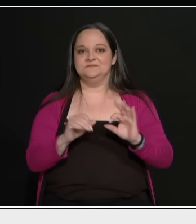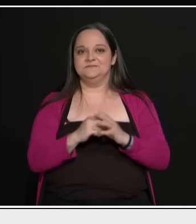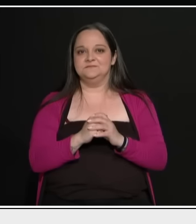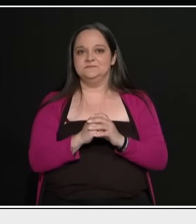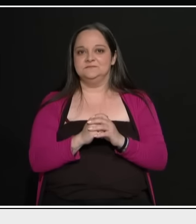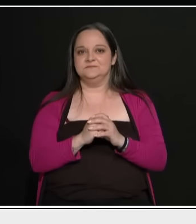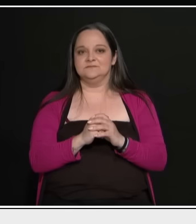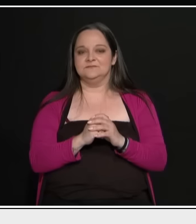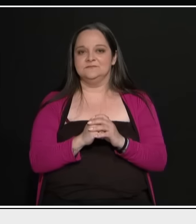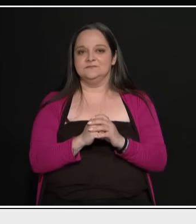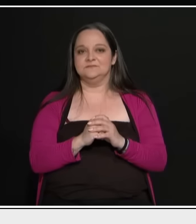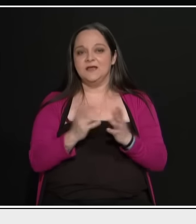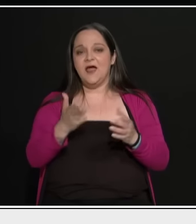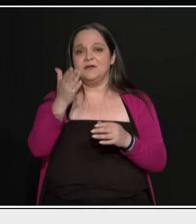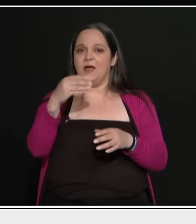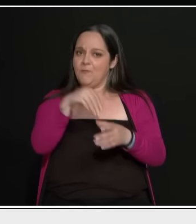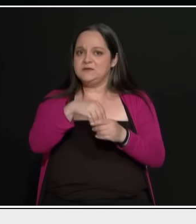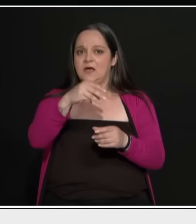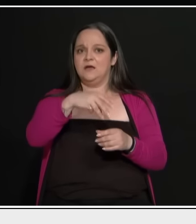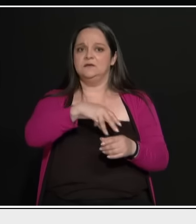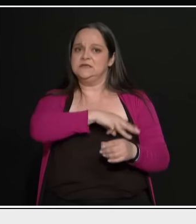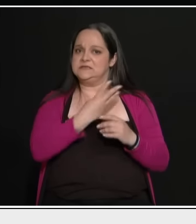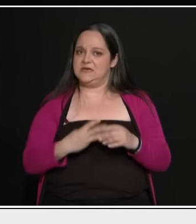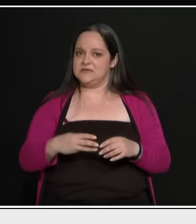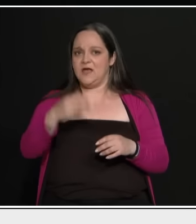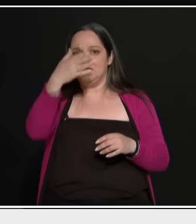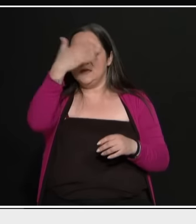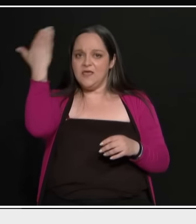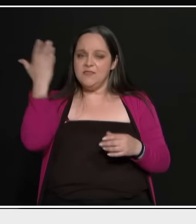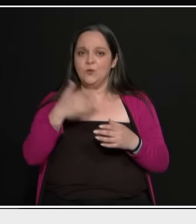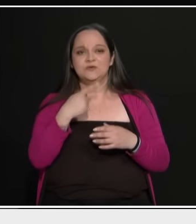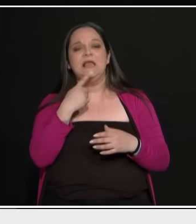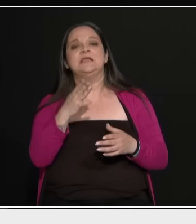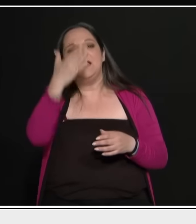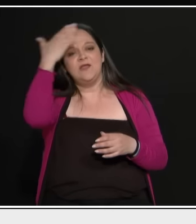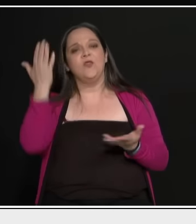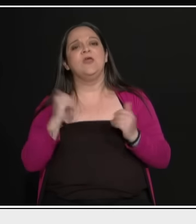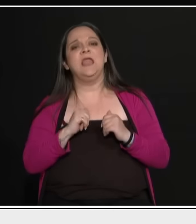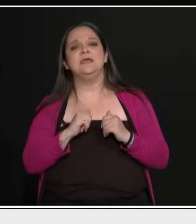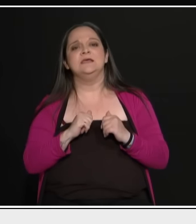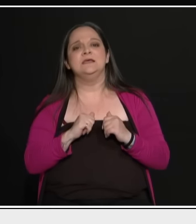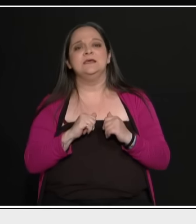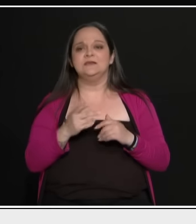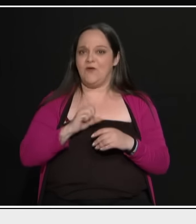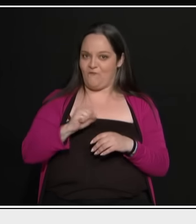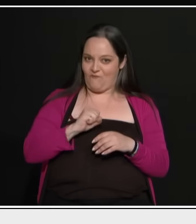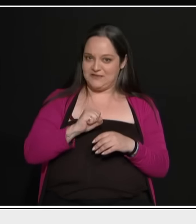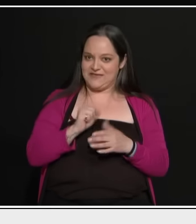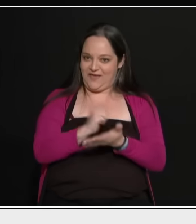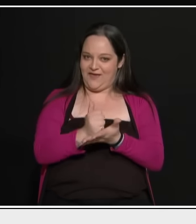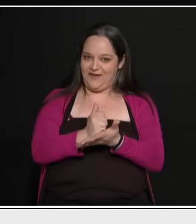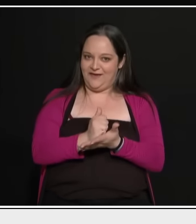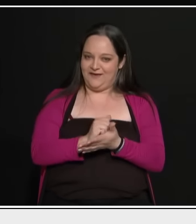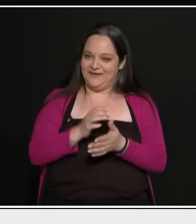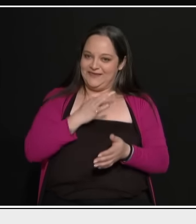ο ΣΥΡΖΑ έχει και ηθικούς ανθρώπους. Δεν είναι όλοι κανίβαλοι. Είναι ανήθικο αυτό. Είστε ομοφοβικός, κύριε